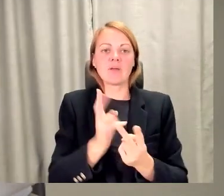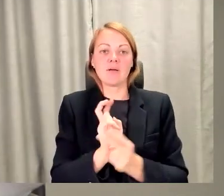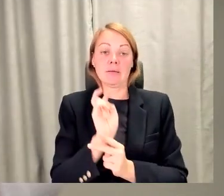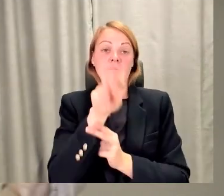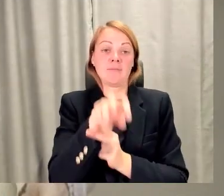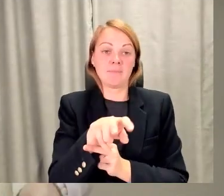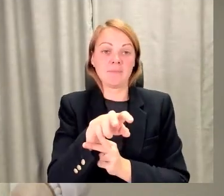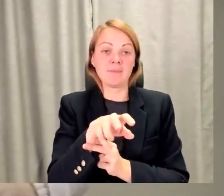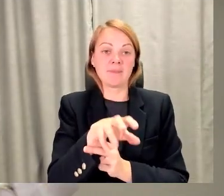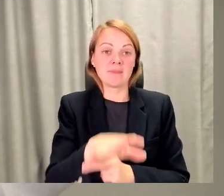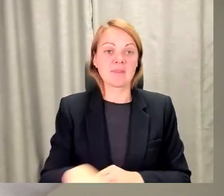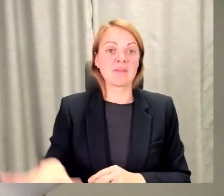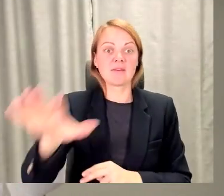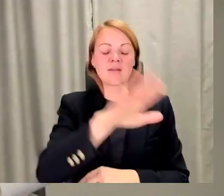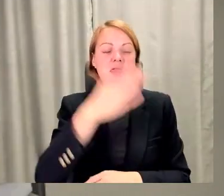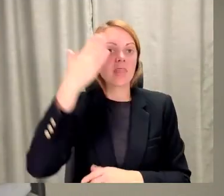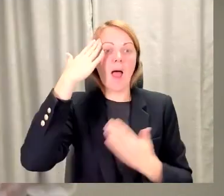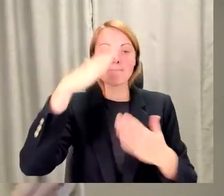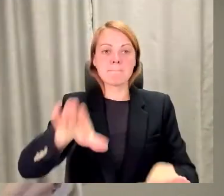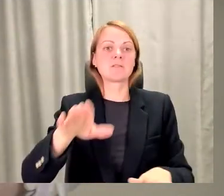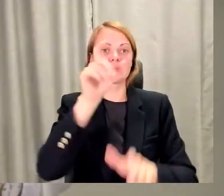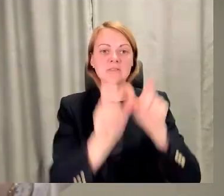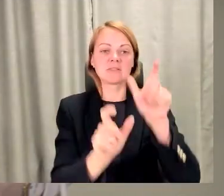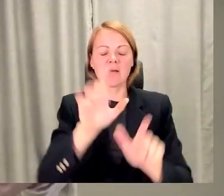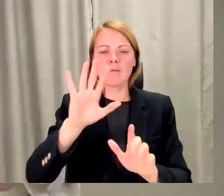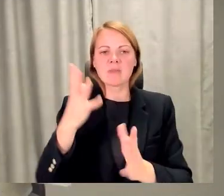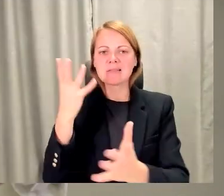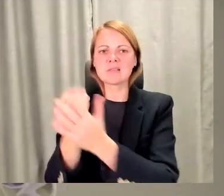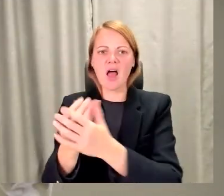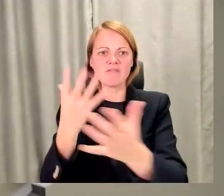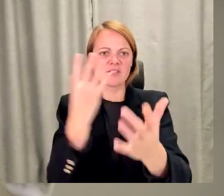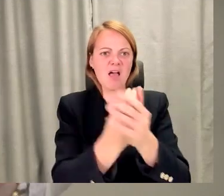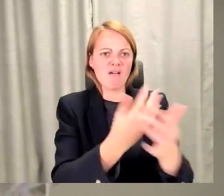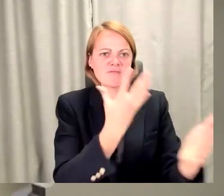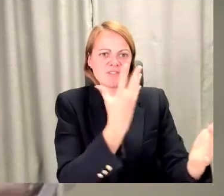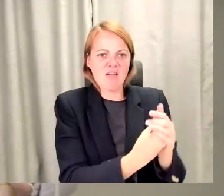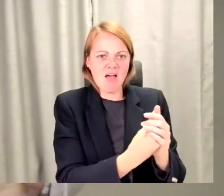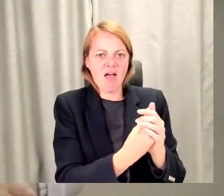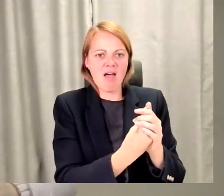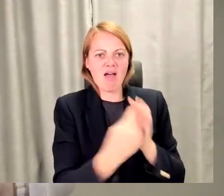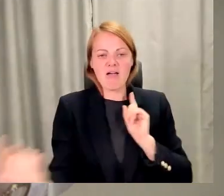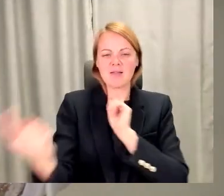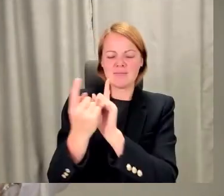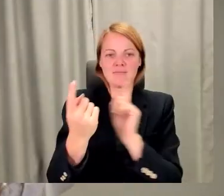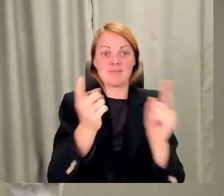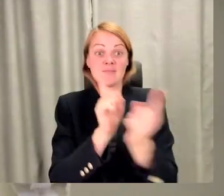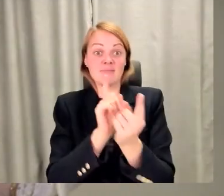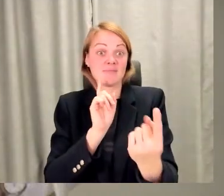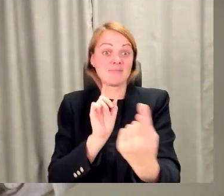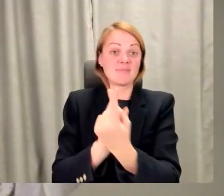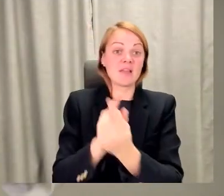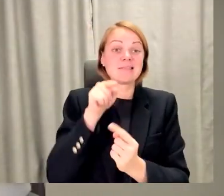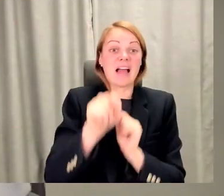pavisam tev nepazistami cilvēki, bet katrs nāk no savas vidas. Un varbūt tieši tas būs tas solis, kas pēc tam